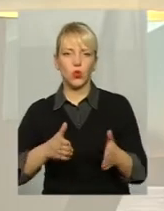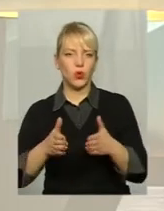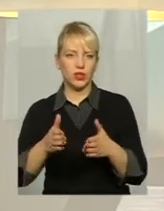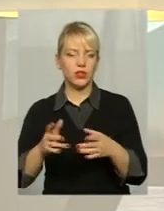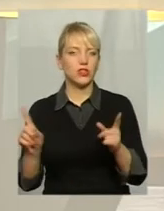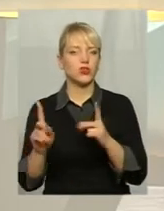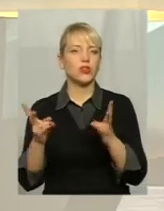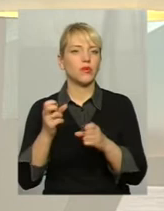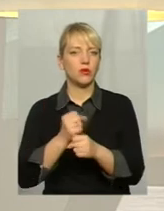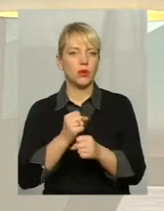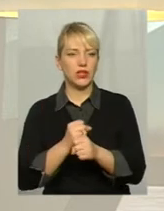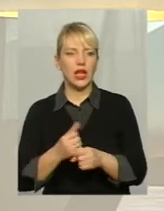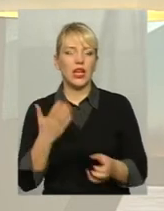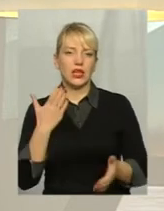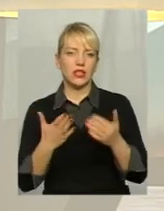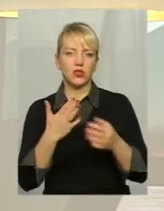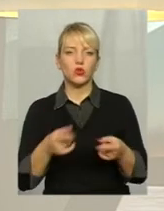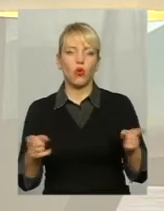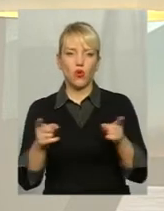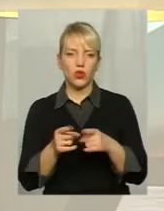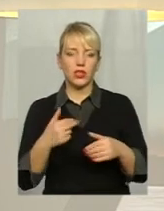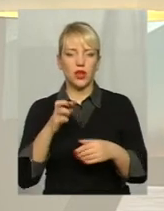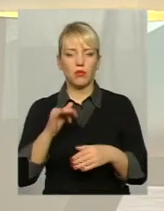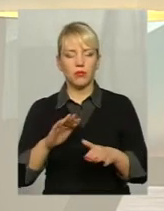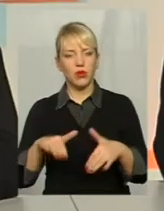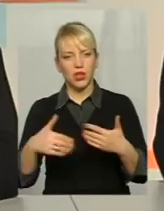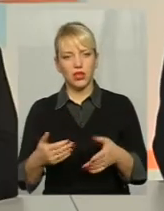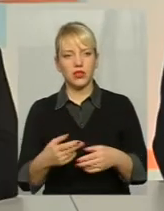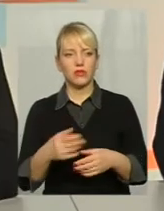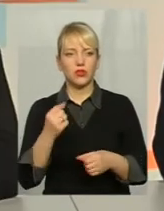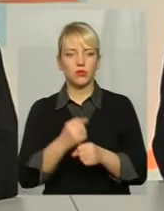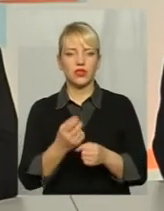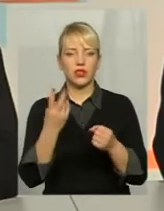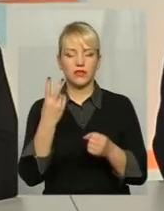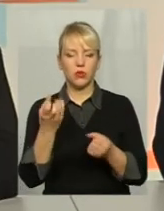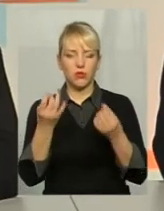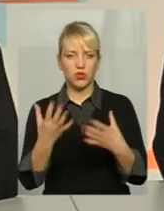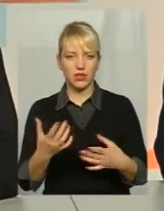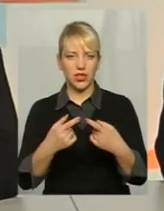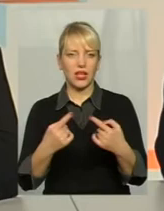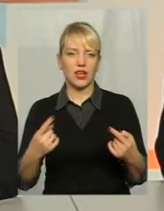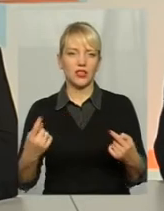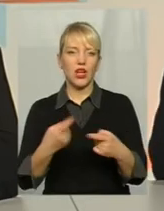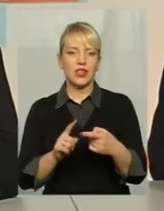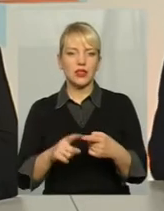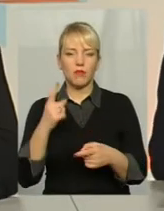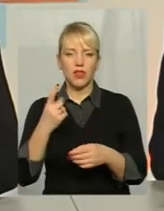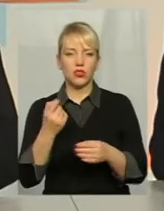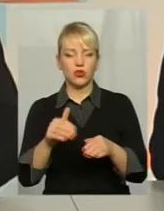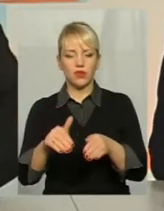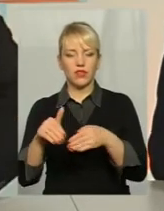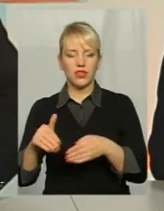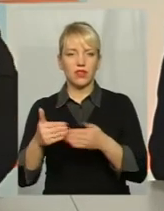зробити? Дивіться, якщо коротко, я порадив громадам зробити дві простих речі Перше, це трошки відійти від